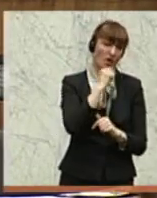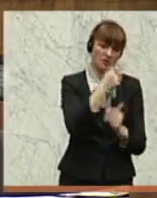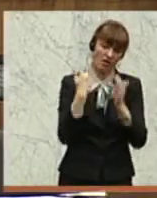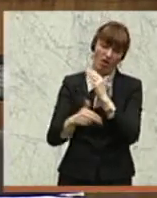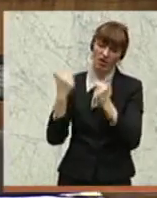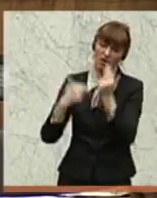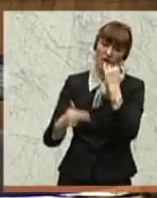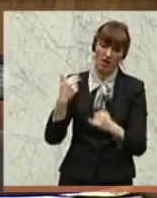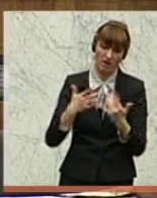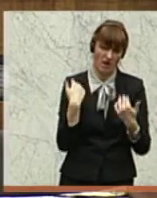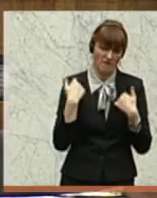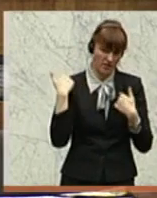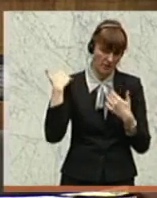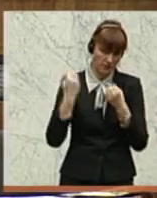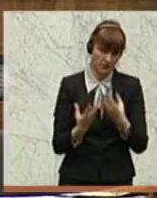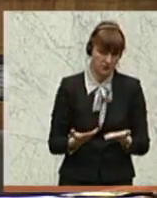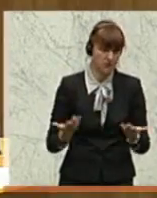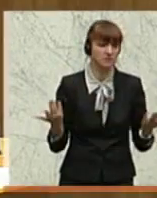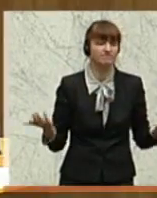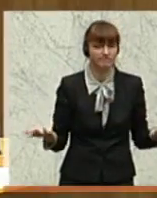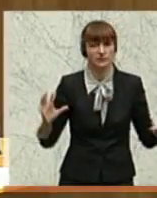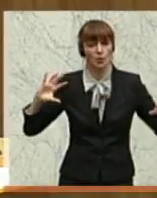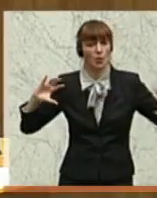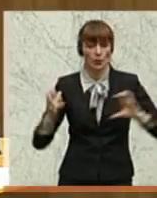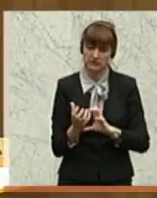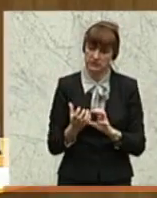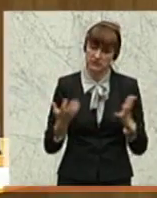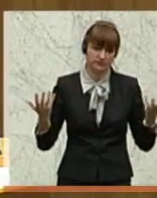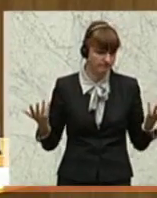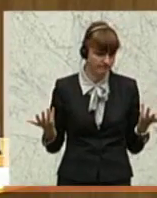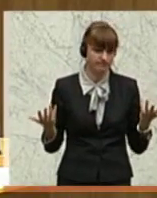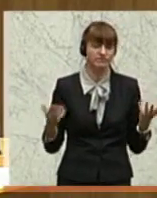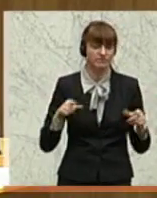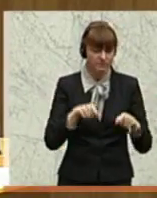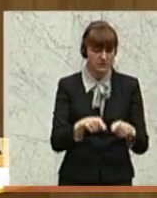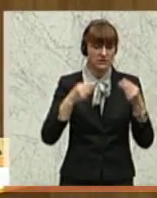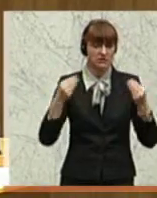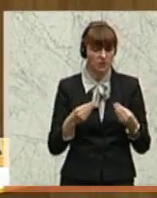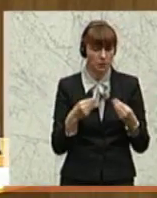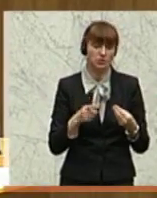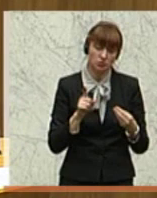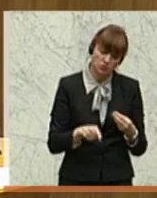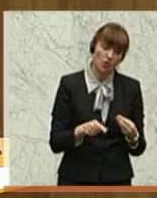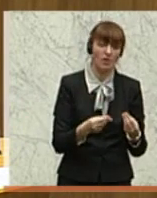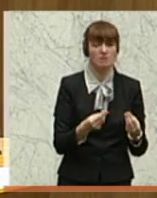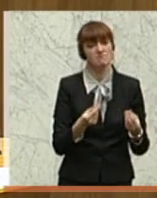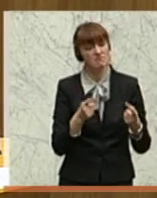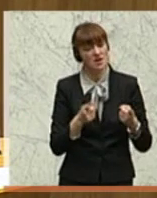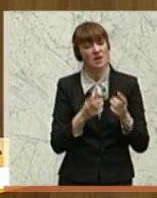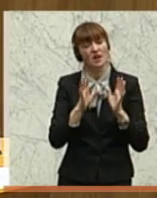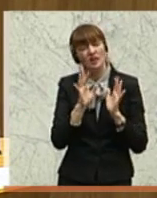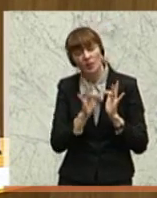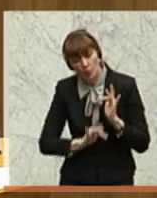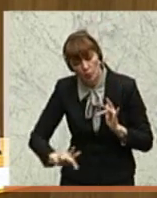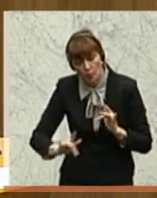abgegangen ist. Machen wir es kurz. Nehmen wir das Ganze zum Anlass, hier wirklich grundlegend über